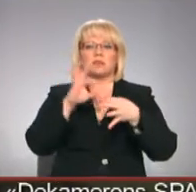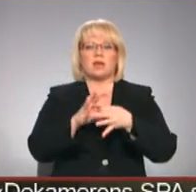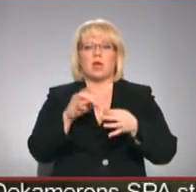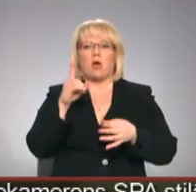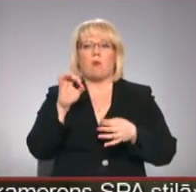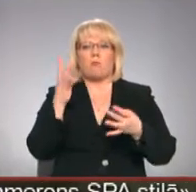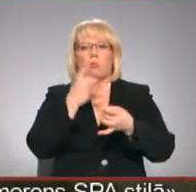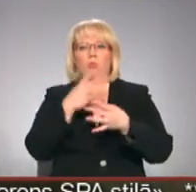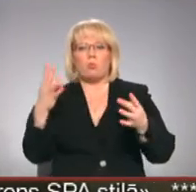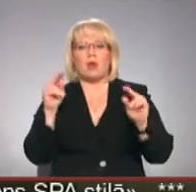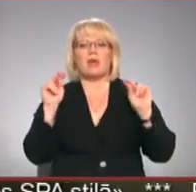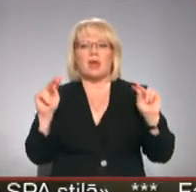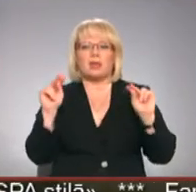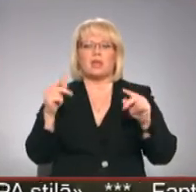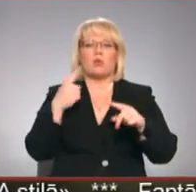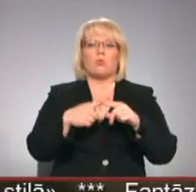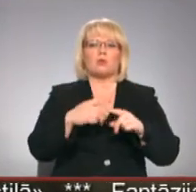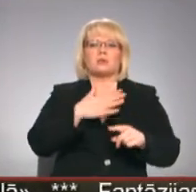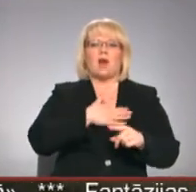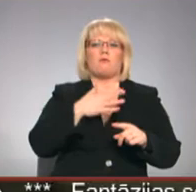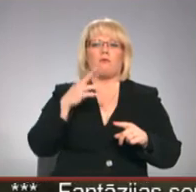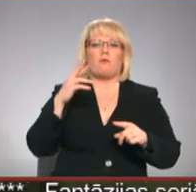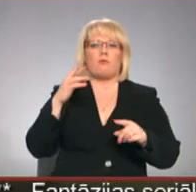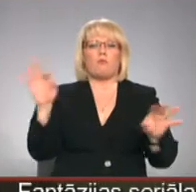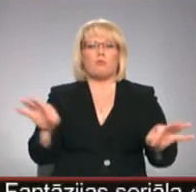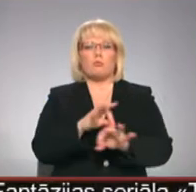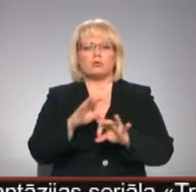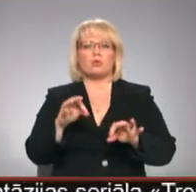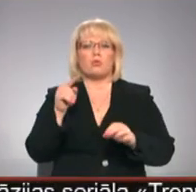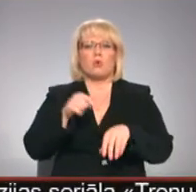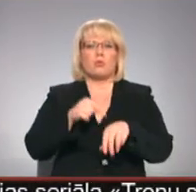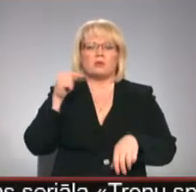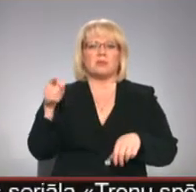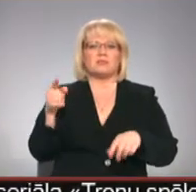ar reliģiju, un plusā savu mūziku un savu noskaņu, un tas ir tas, kas tur sanāca.